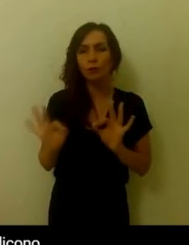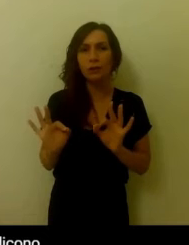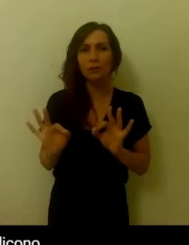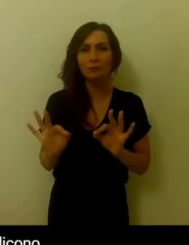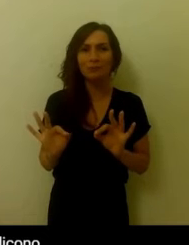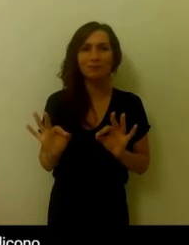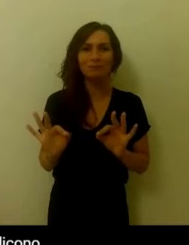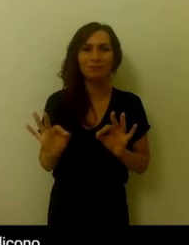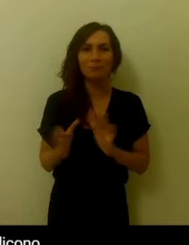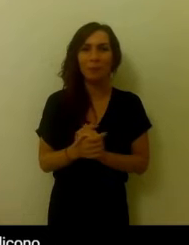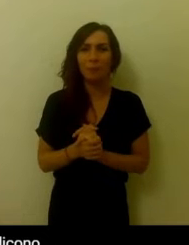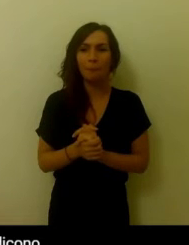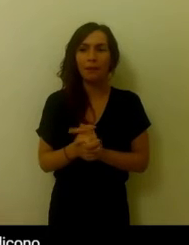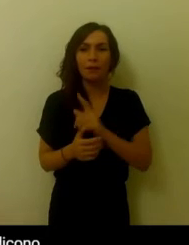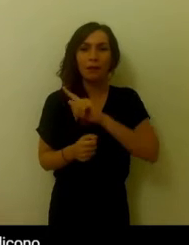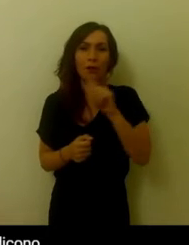gain, dicono.